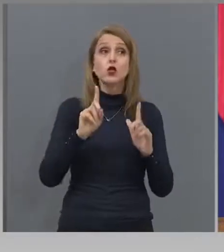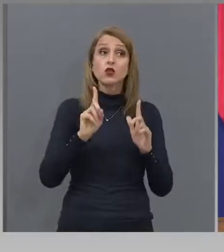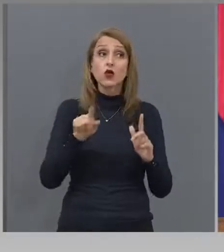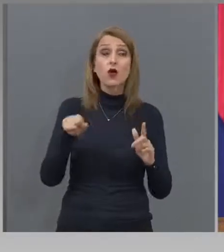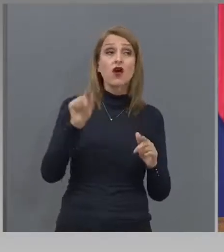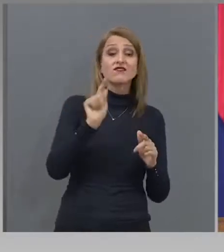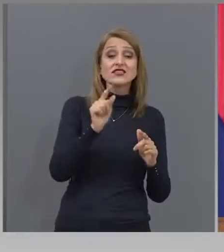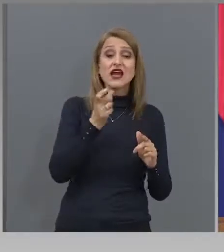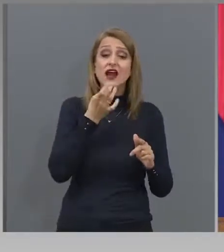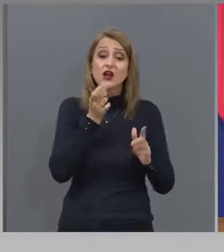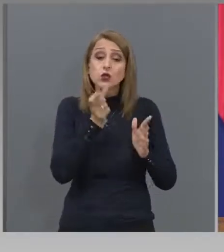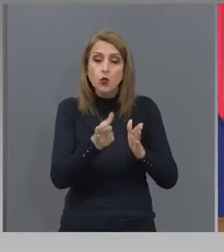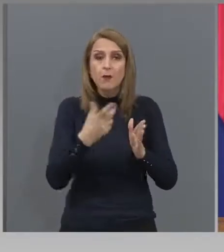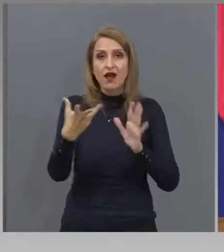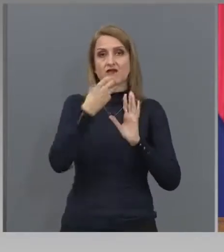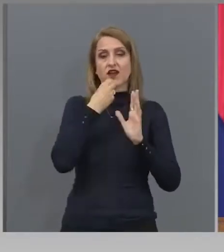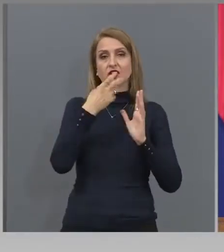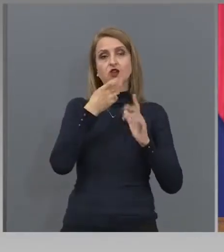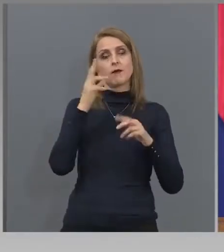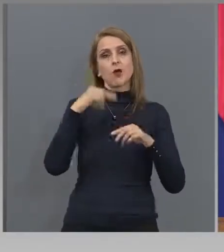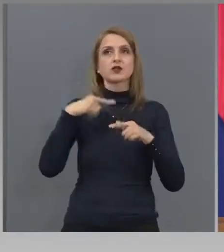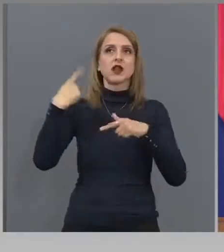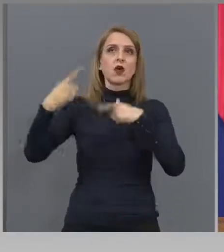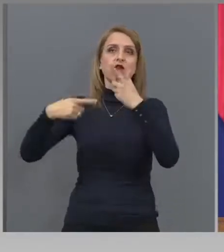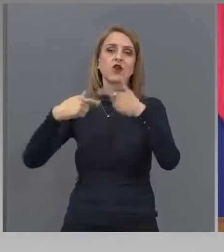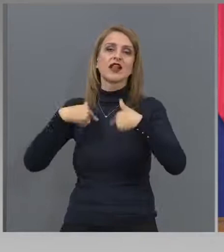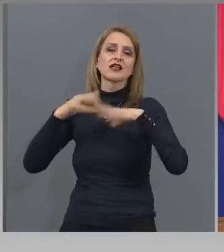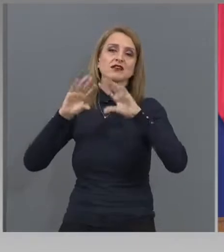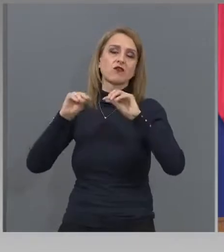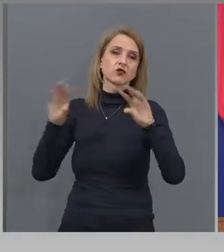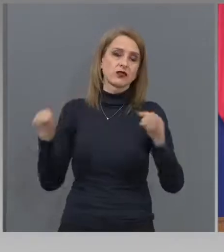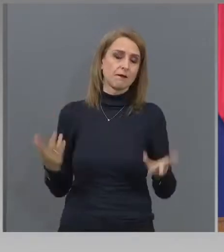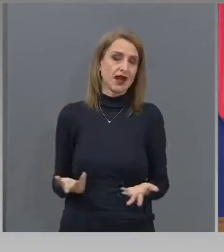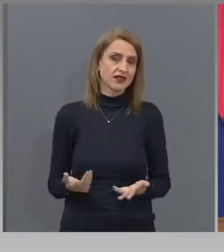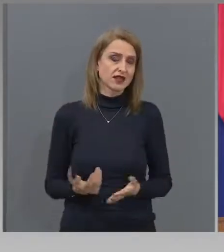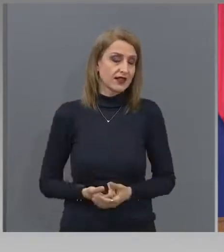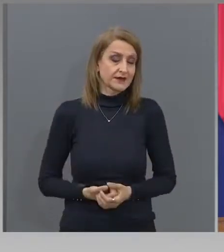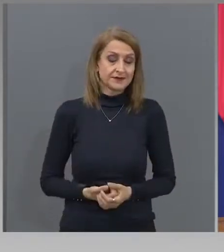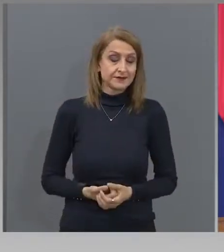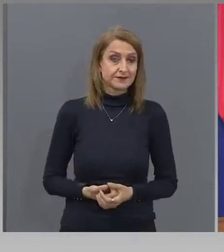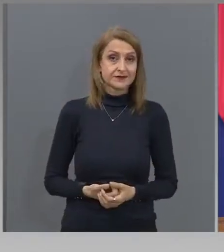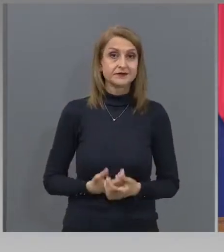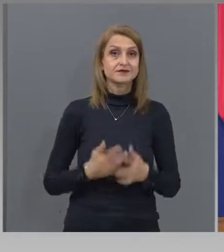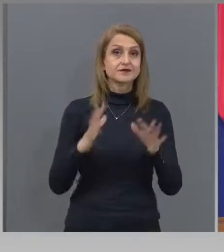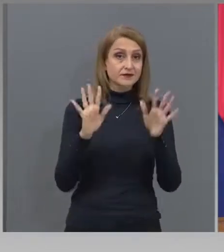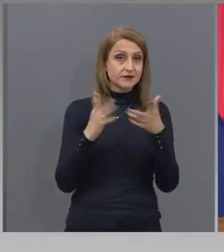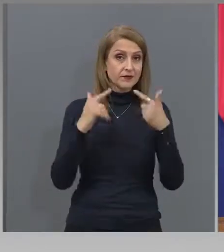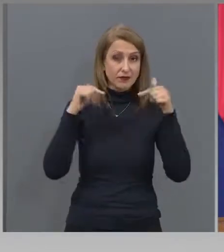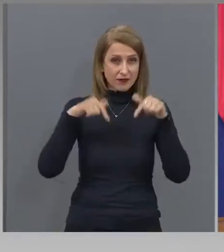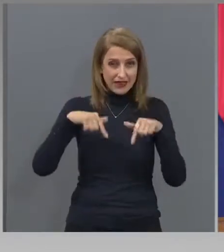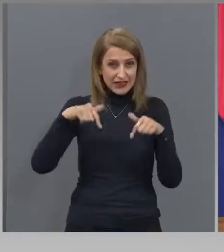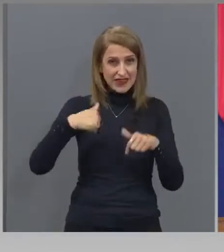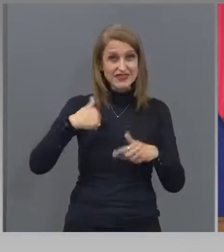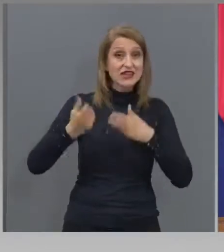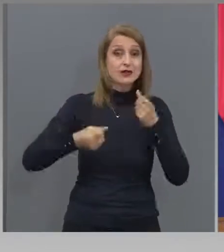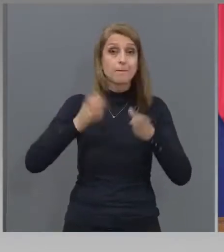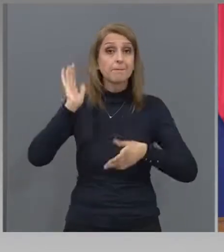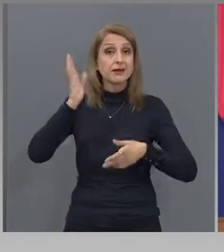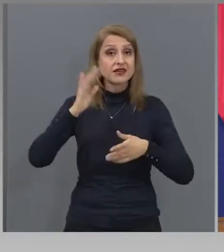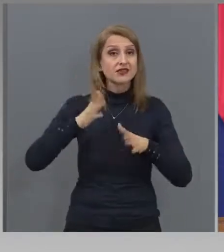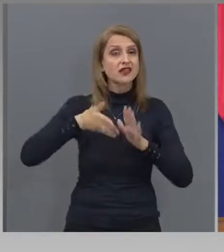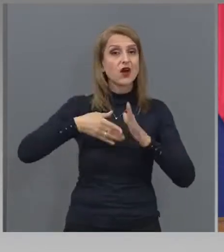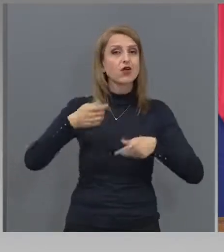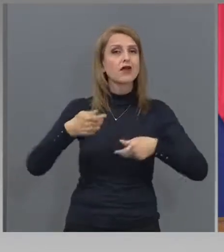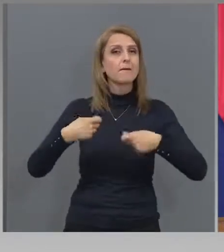коментират. Какво съм казал, дори днеска, понеже бързах за пазържик и като минах покрай